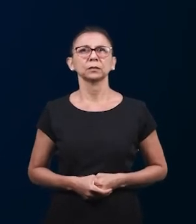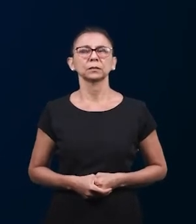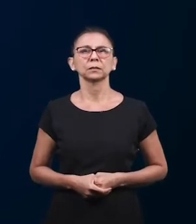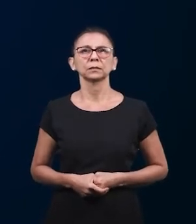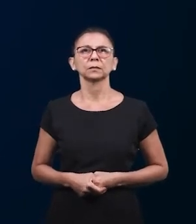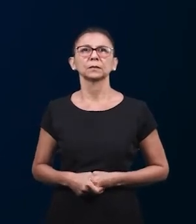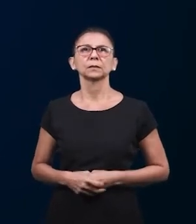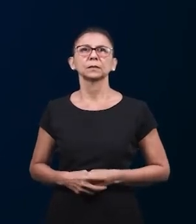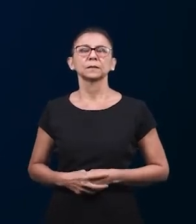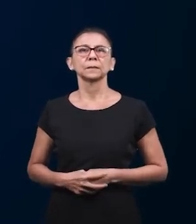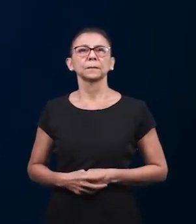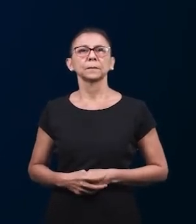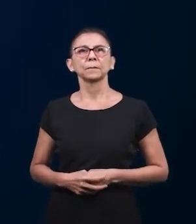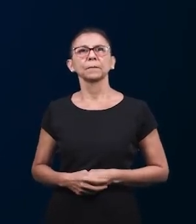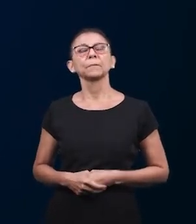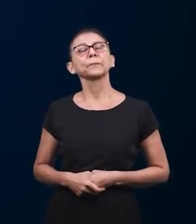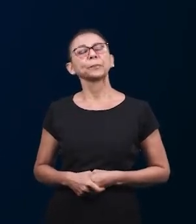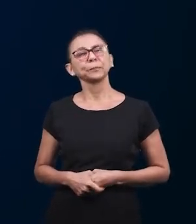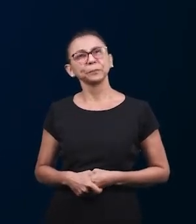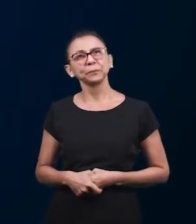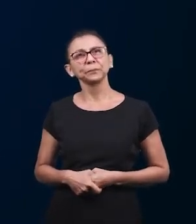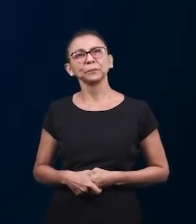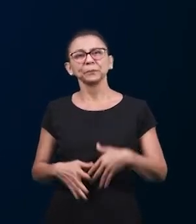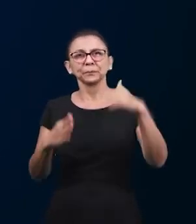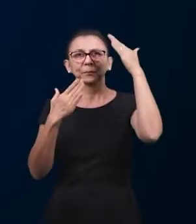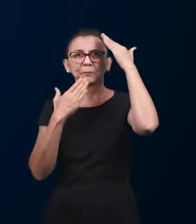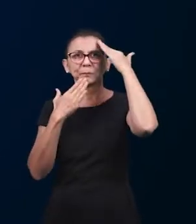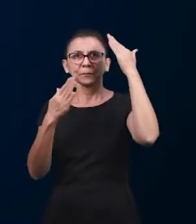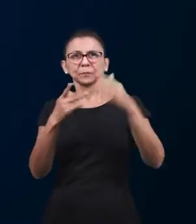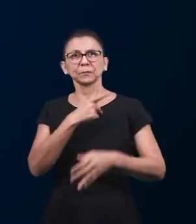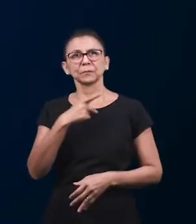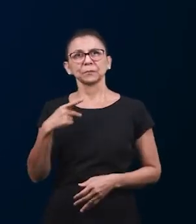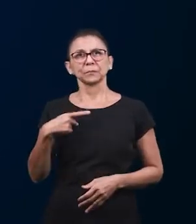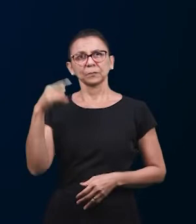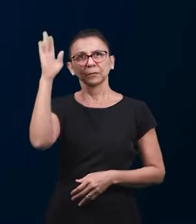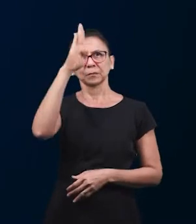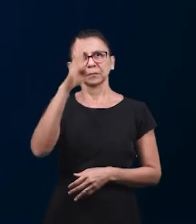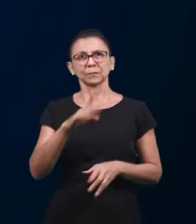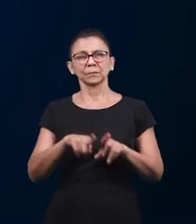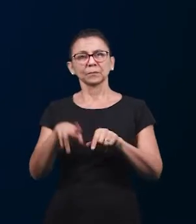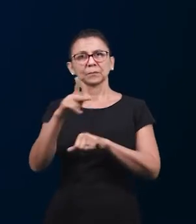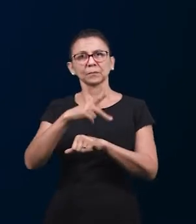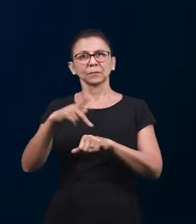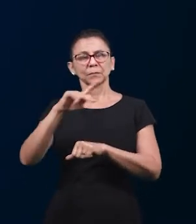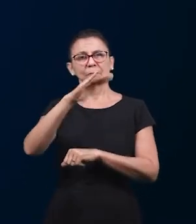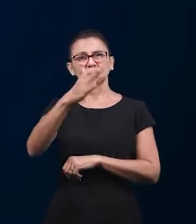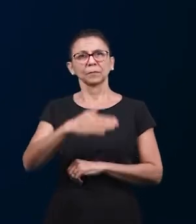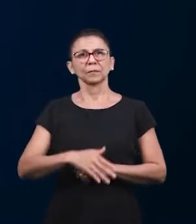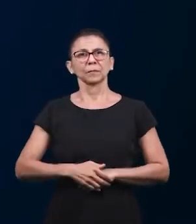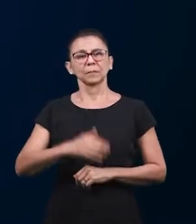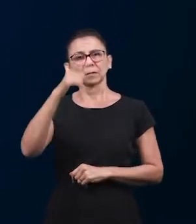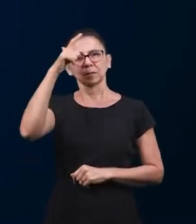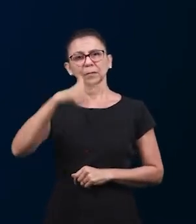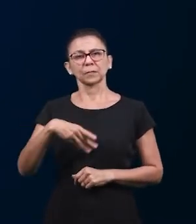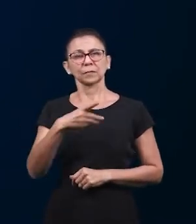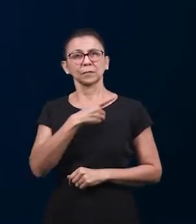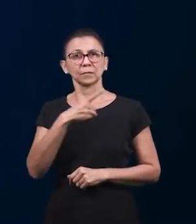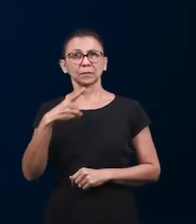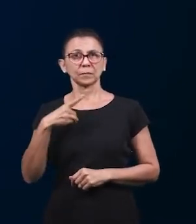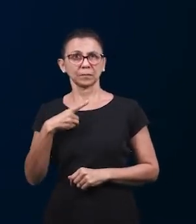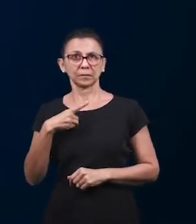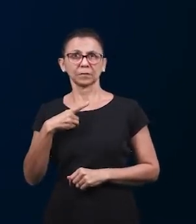мир Господа Иисуса. Я диакон Фернандо Нерри. Я живу в